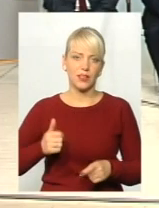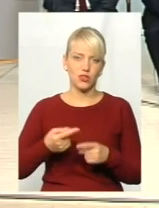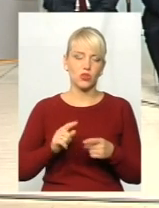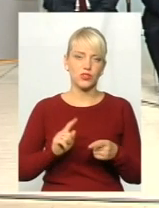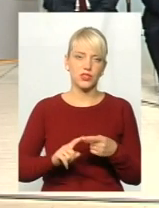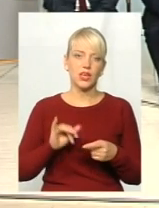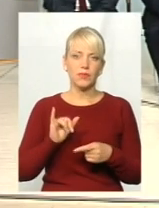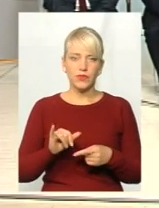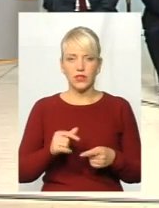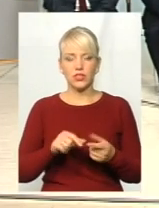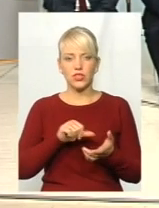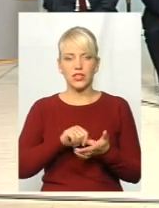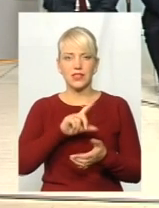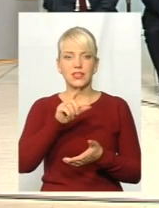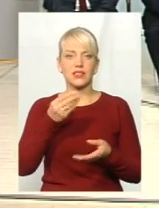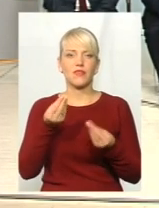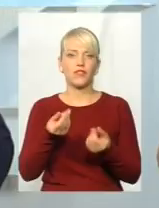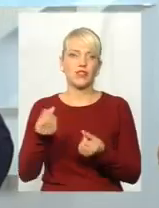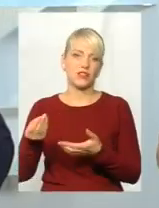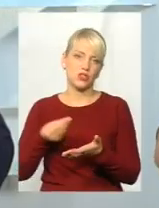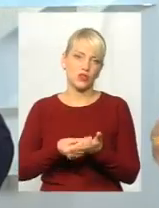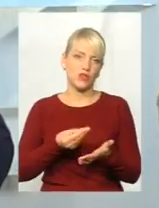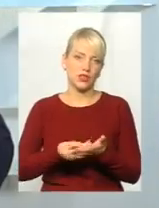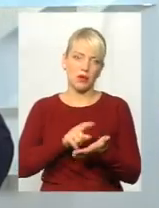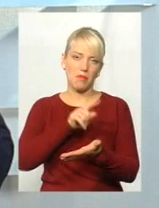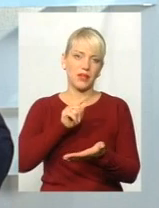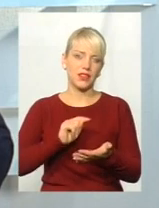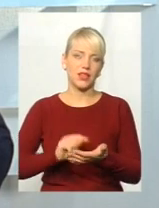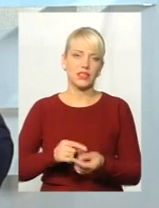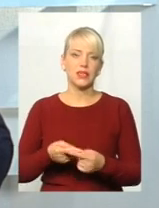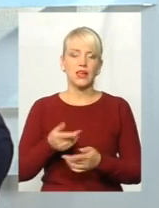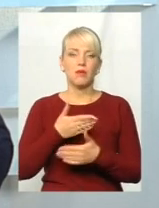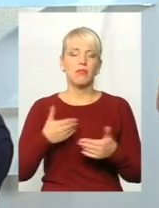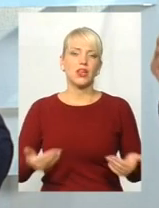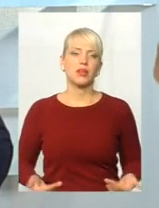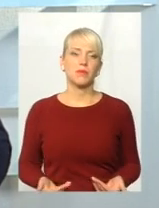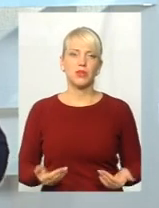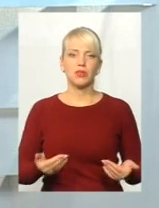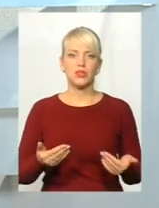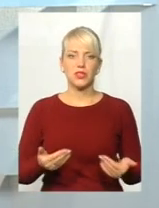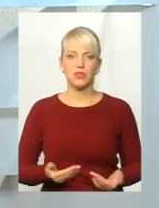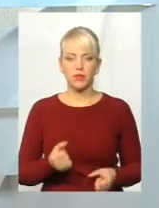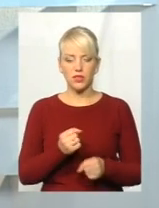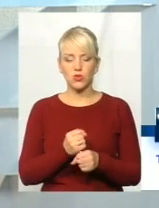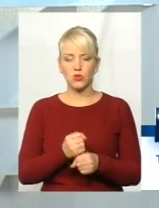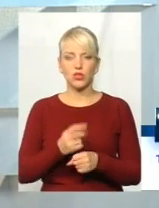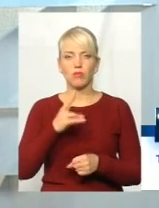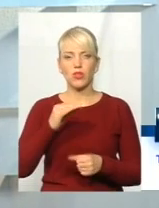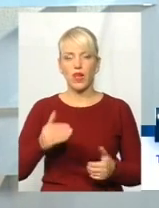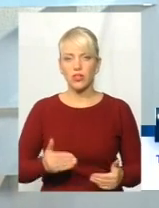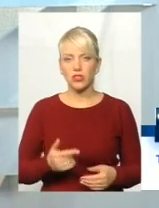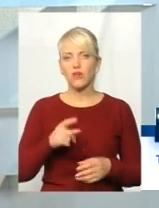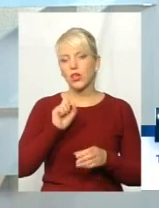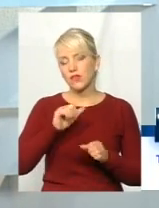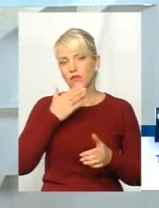бюджету та фінансів. Доброго здоров'я, шановні гості! Глядачам нагадаю, що працюємо наживо, тому ви можете ставити свої запитання за